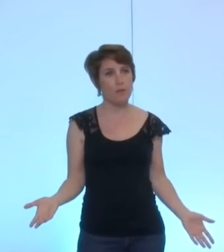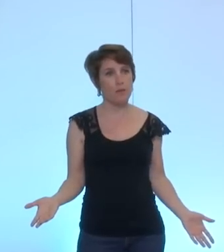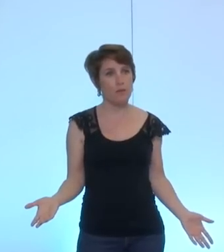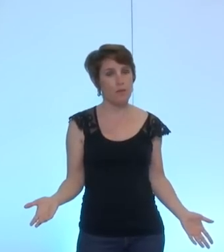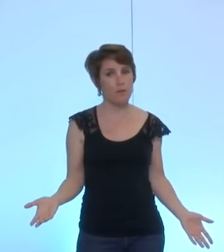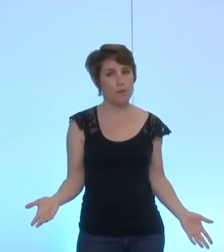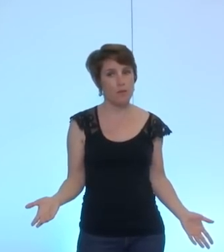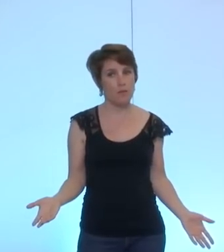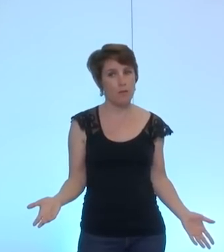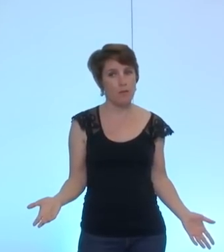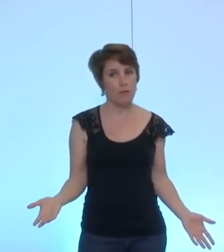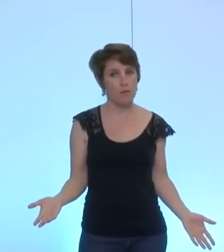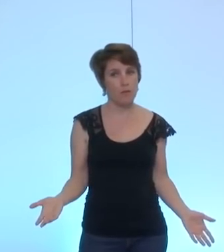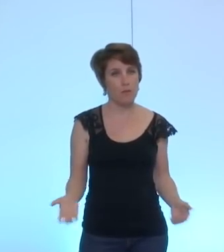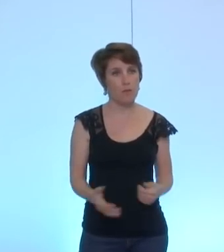je mets